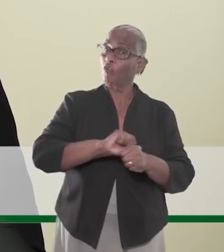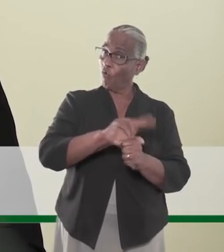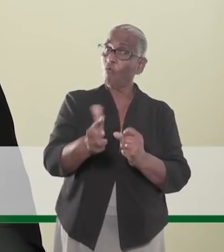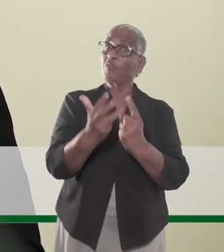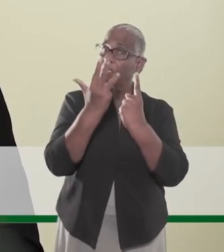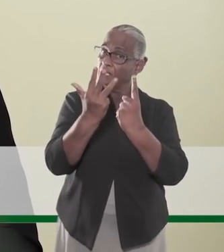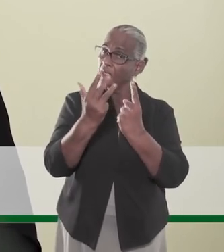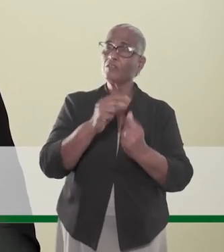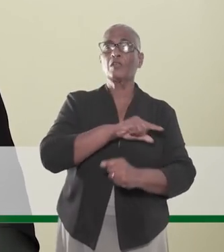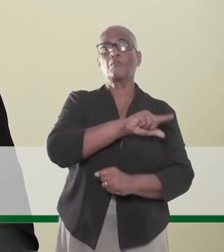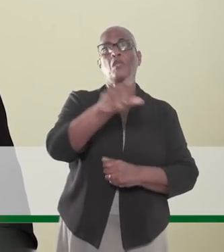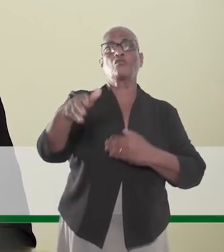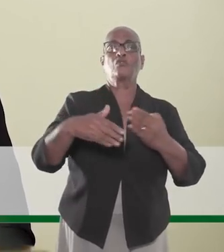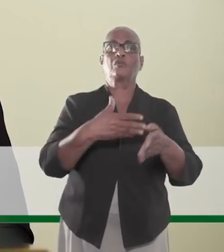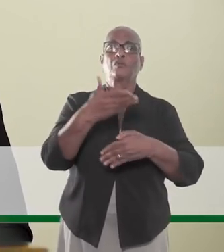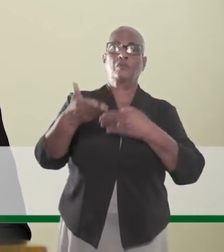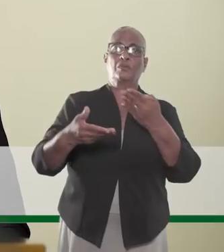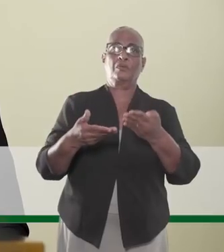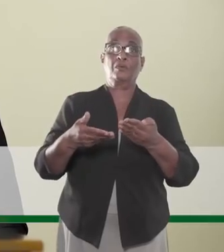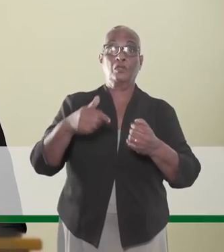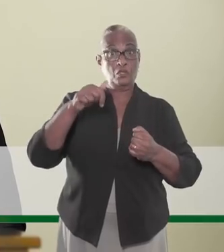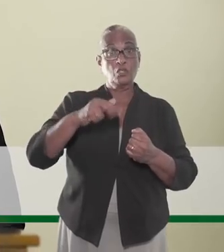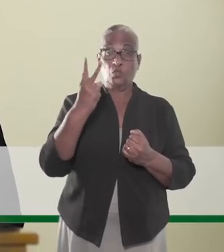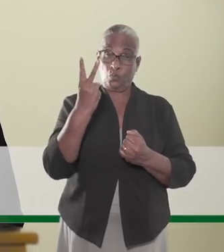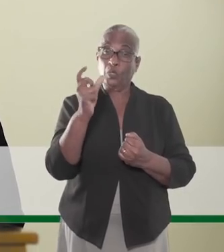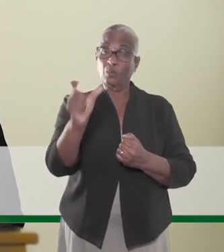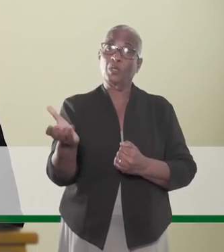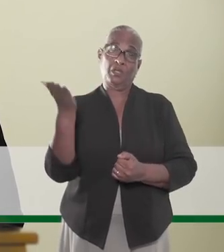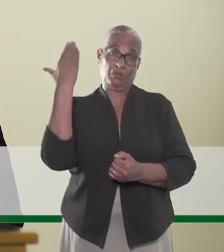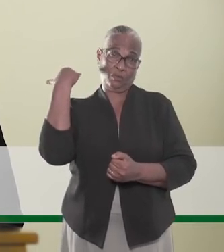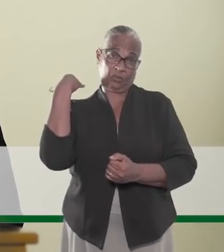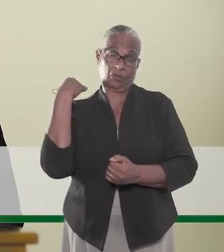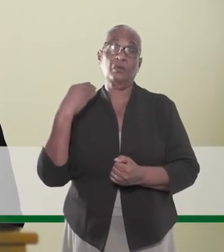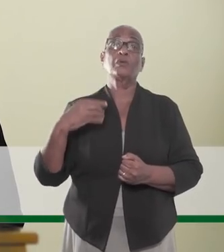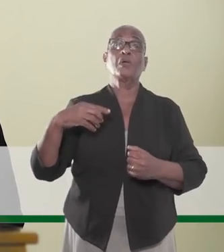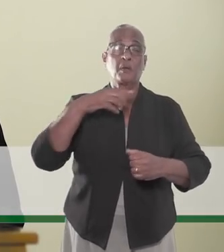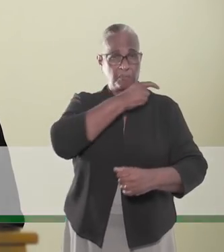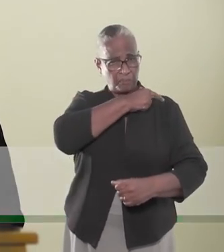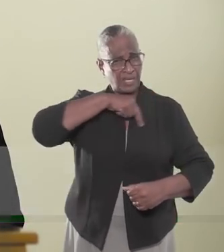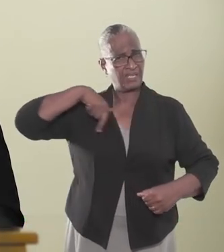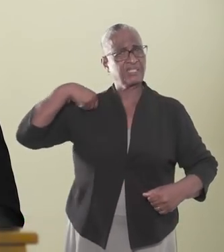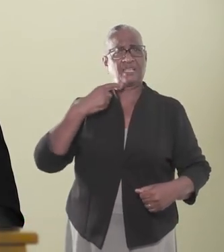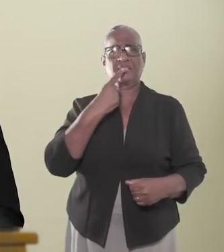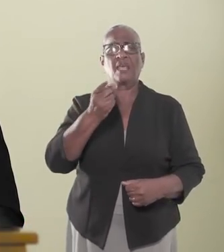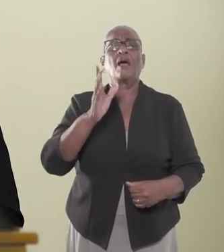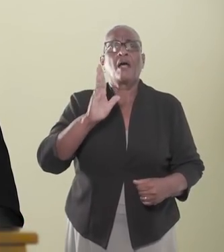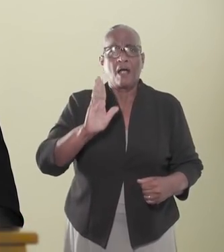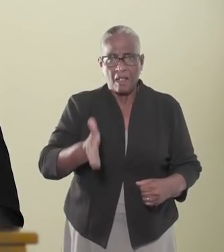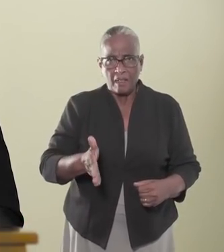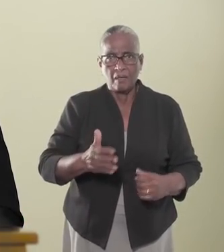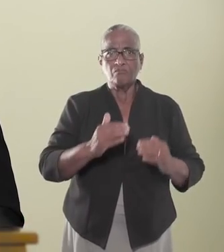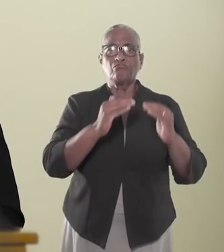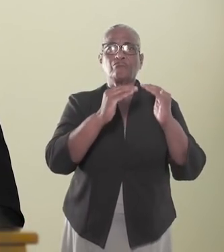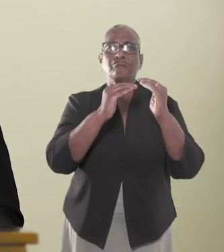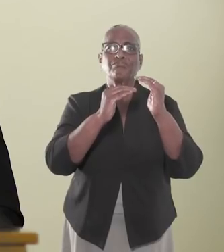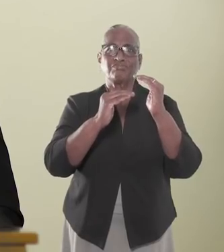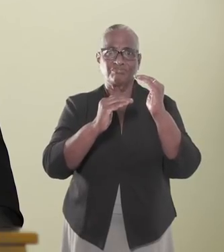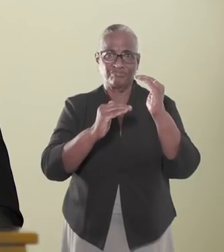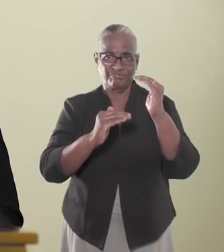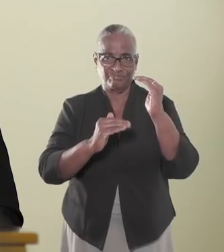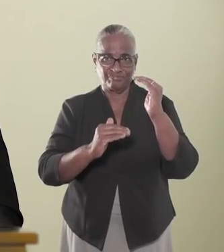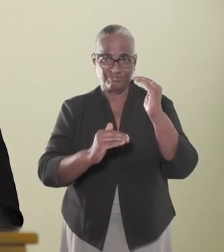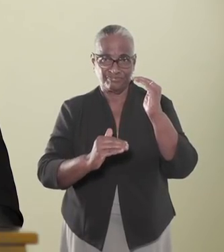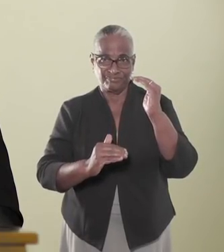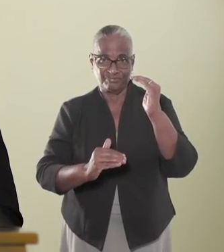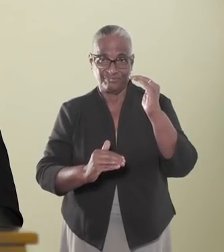aangaande COVID-19 met u te delen. Twee weken terug heeft de president reeds aangegeven dat er een